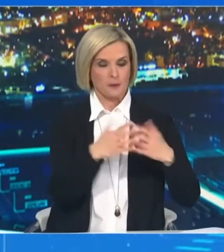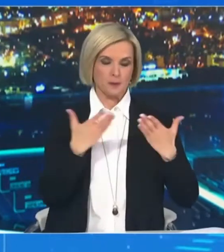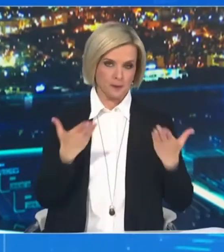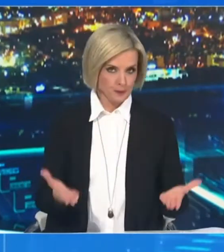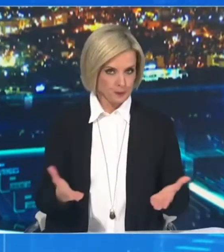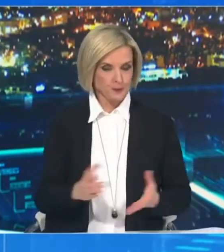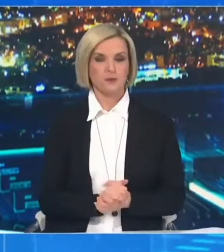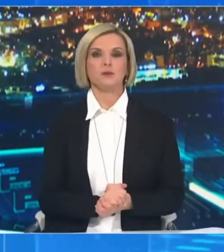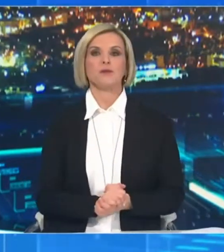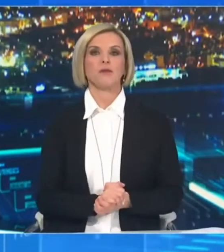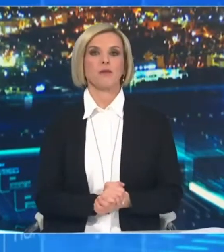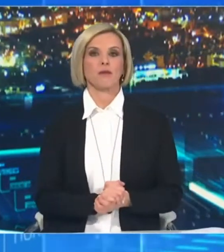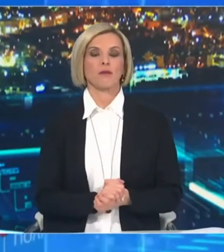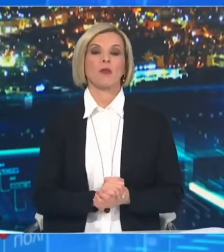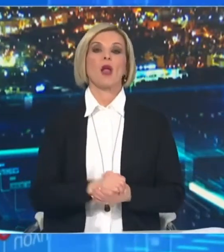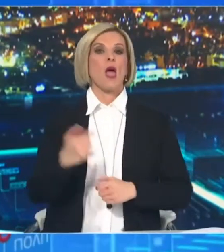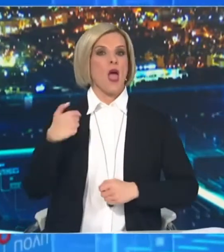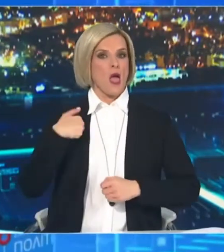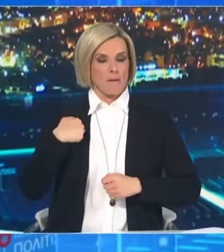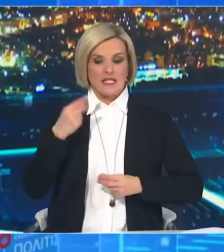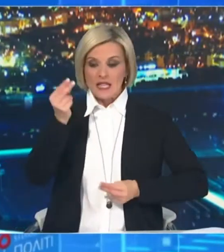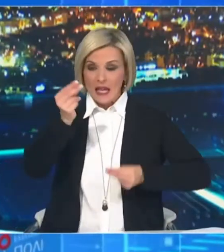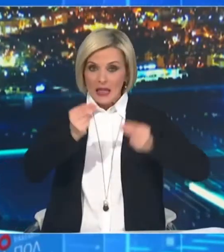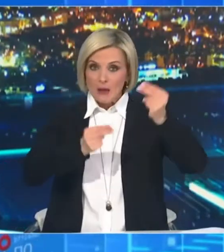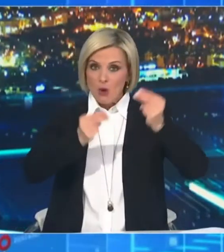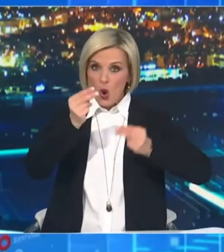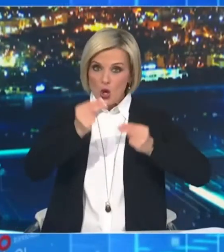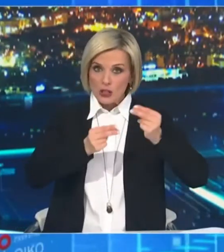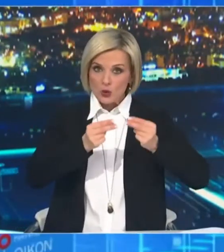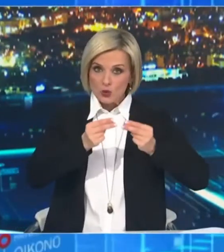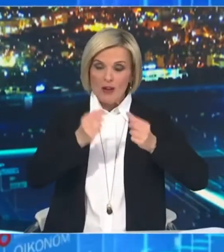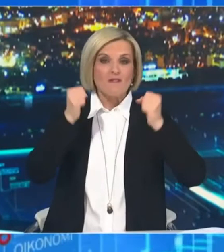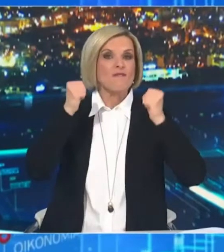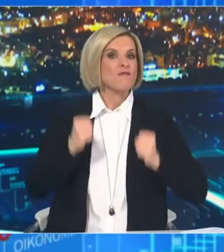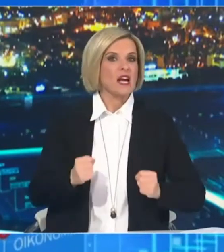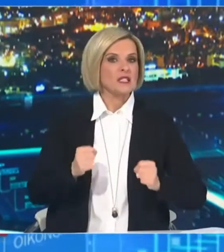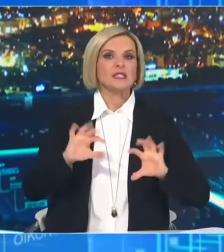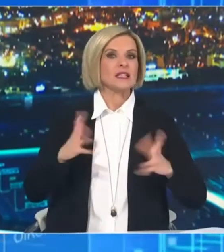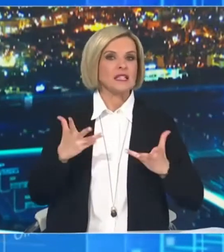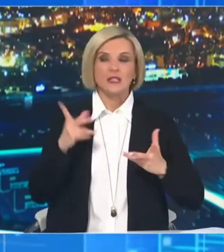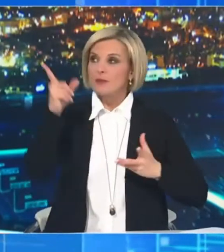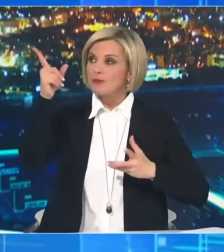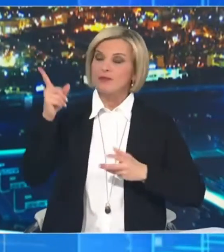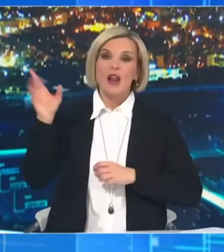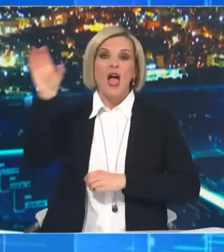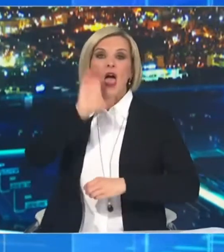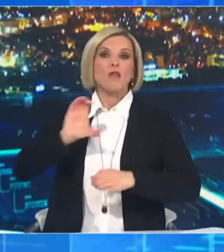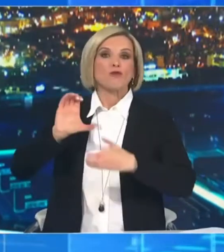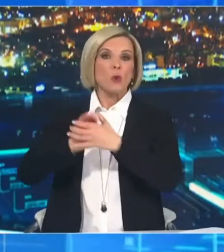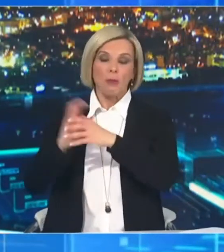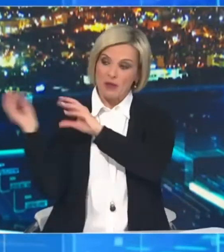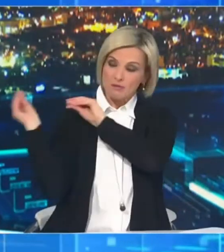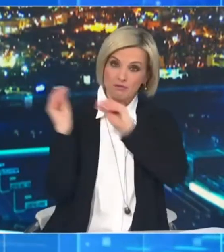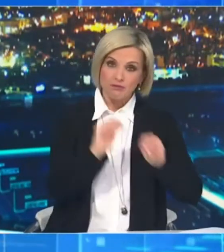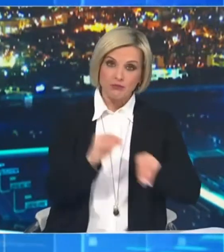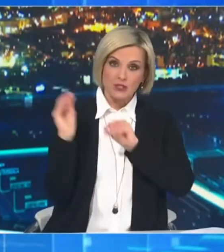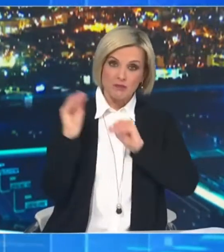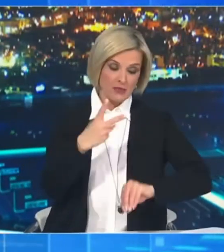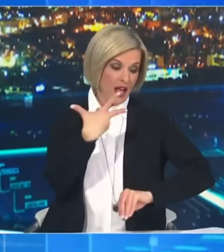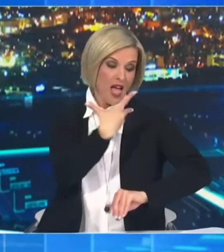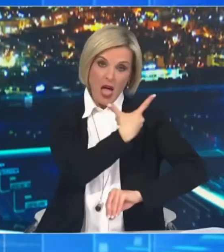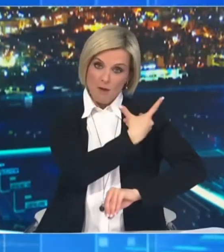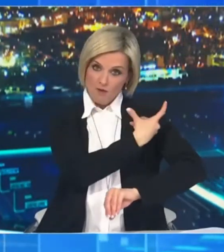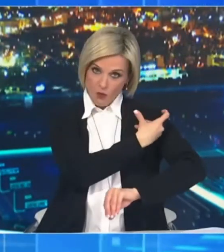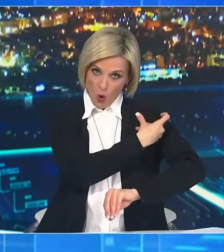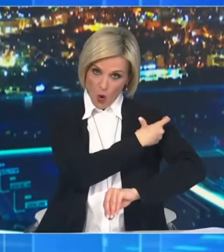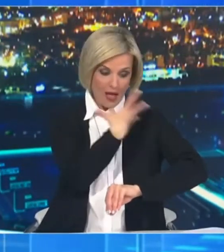διαθεσιμότητα των εμβολίων είναι περιορισμένη η ηλικία αποτελεί τον καθοριστικό παράγοντα της